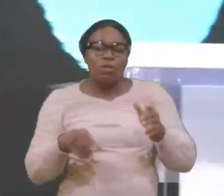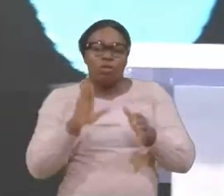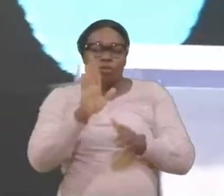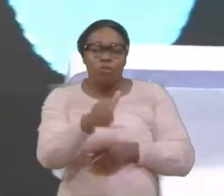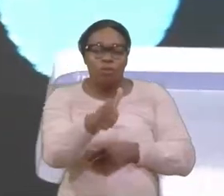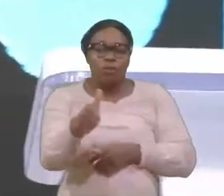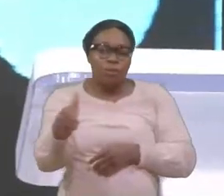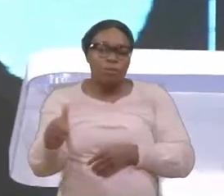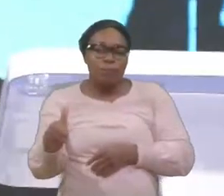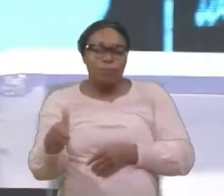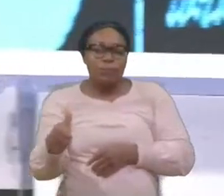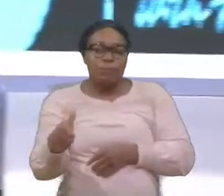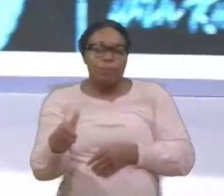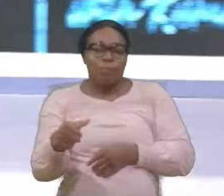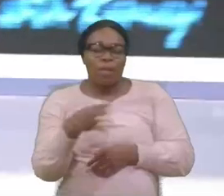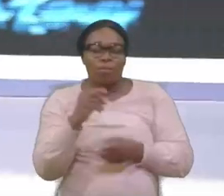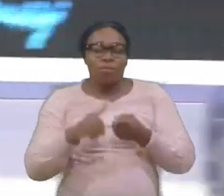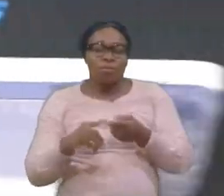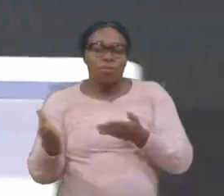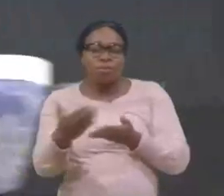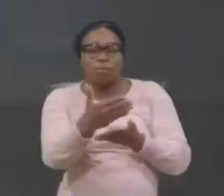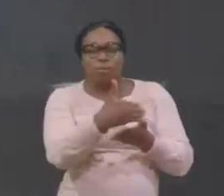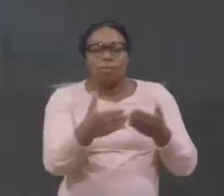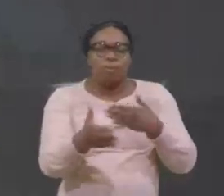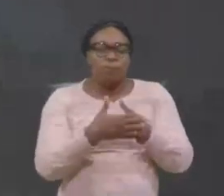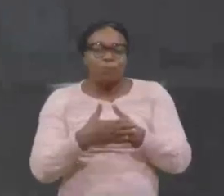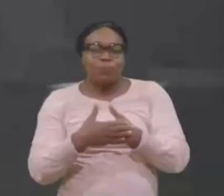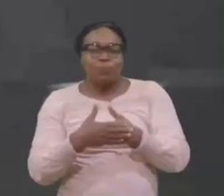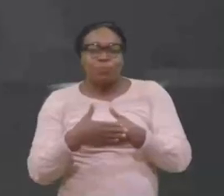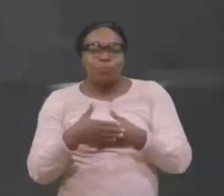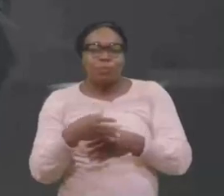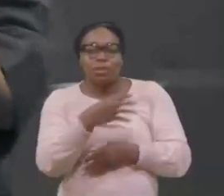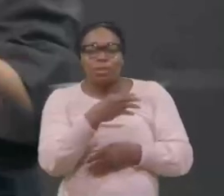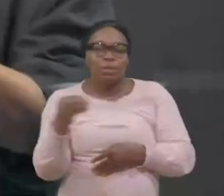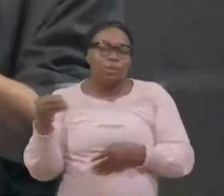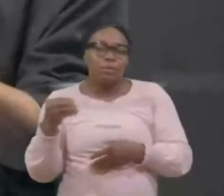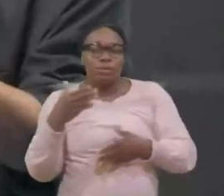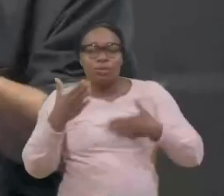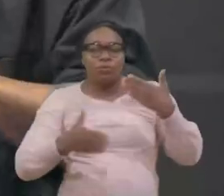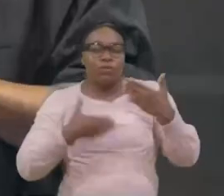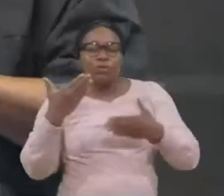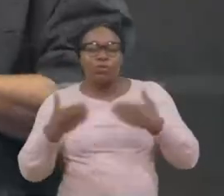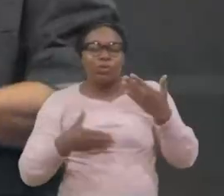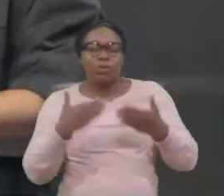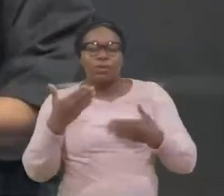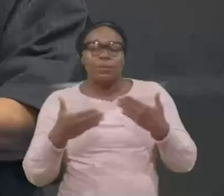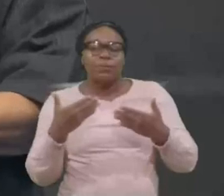nous avons le rétablissement et la réjouissance